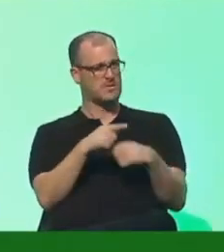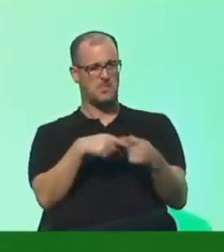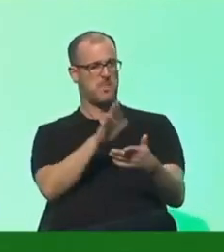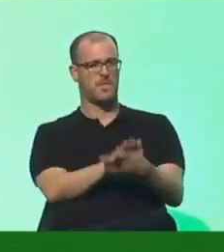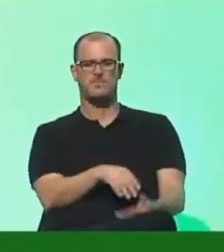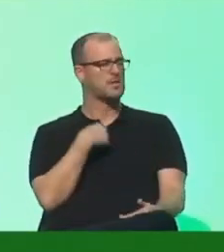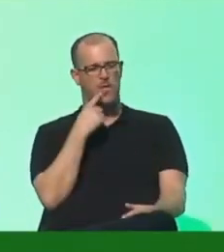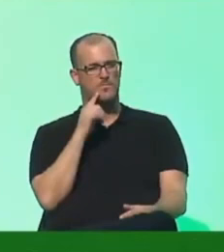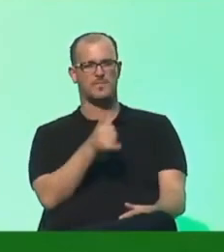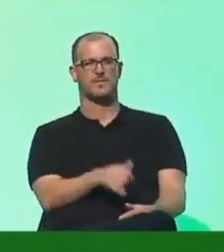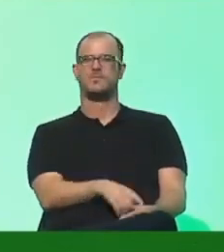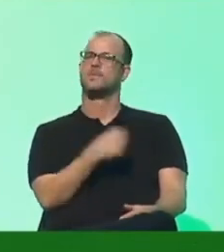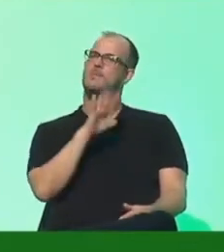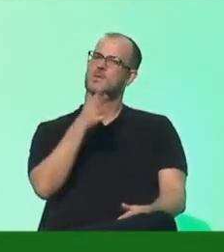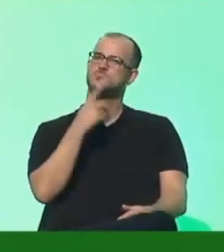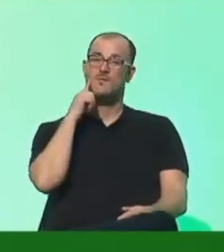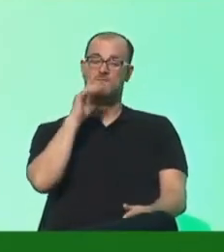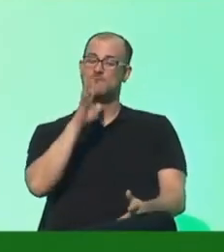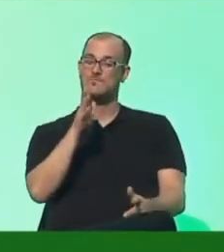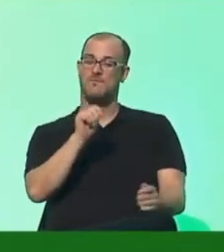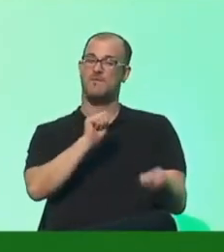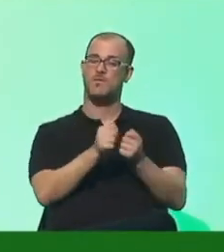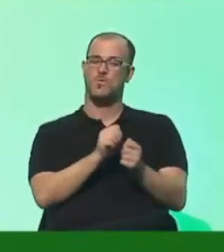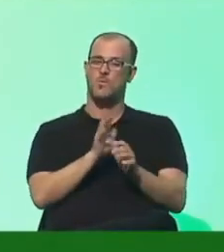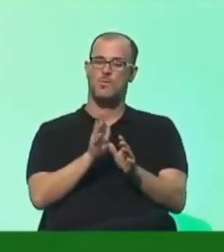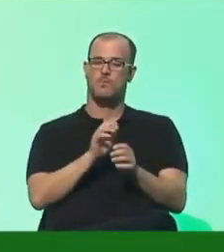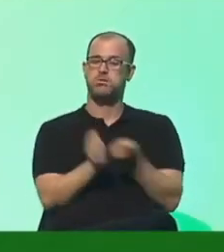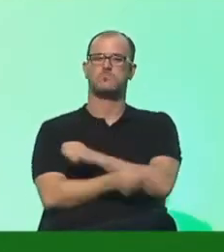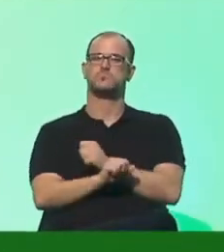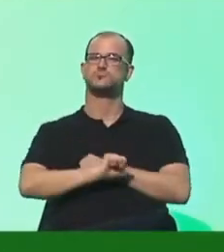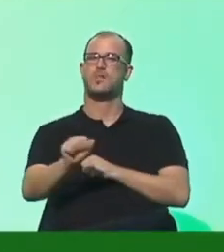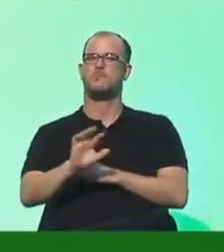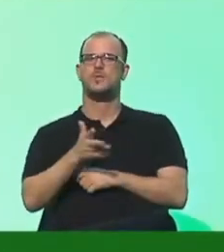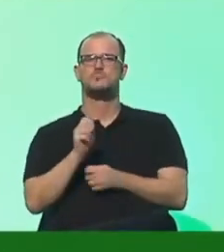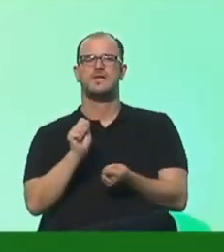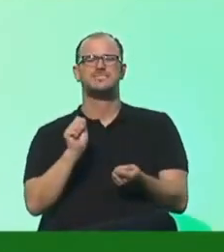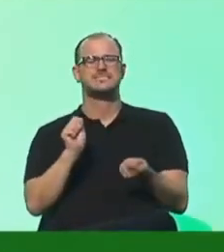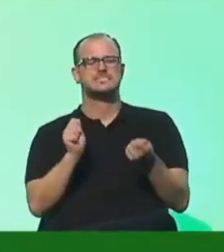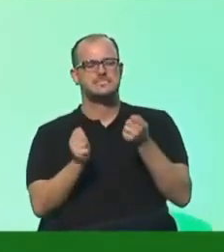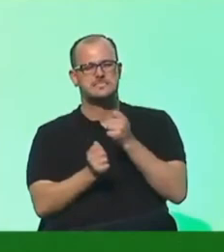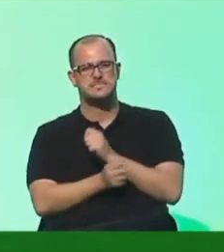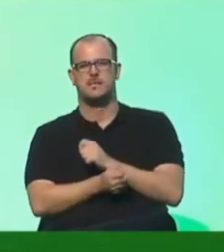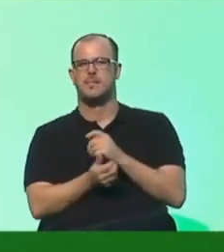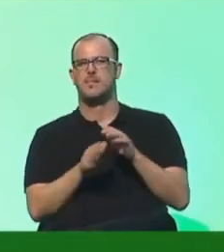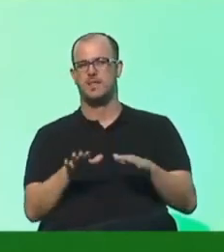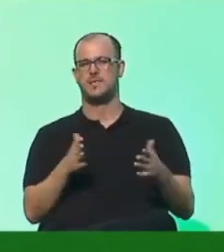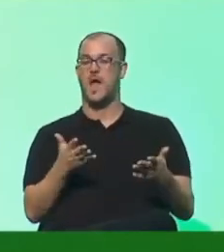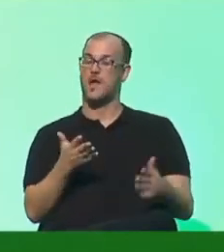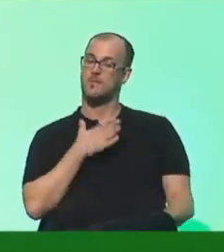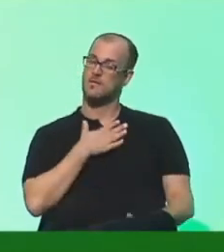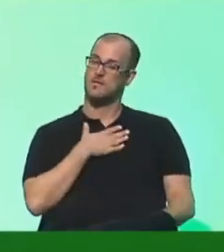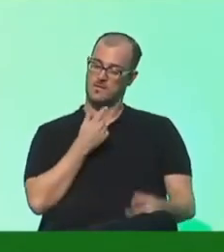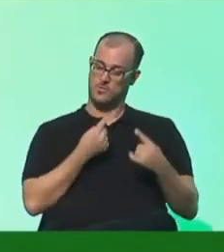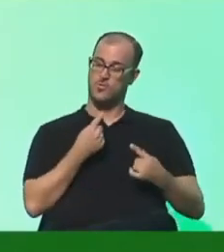Manchmal geht Veränderung unverhofft schnell und manchmal quälend langsam. Aber mit uns Grünen geht